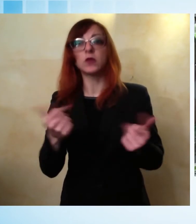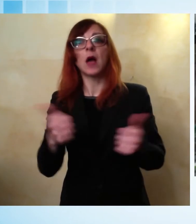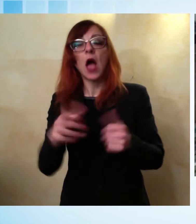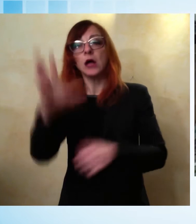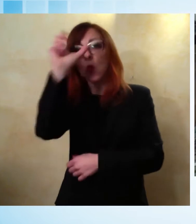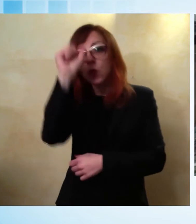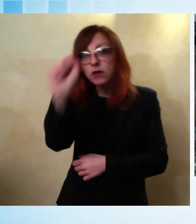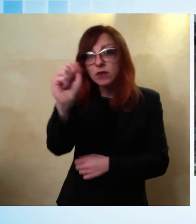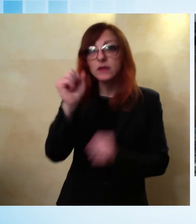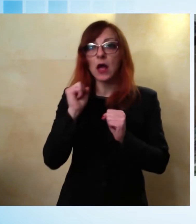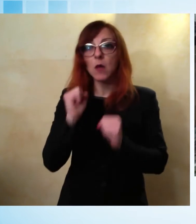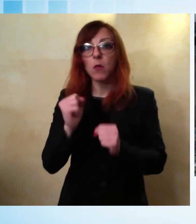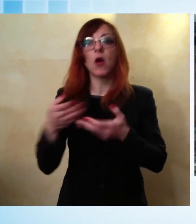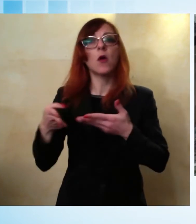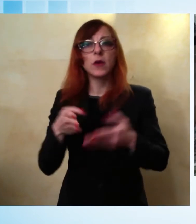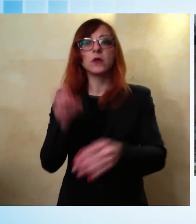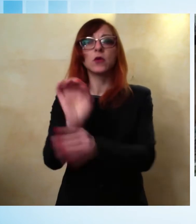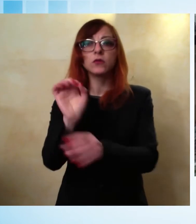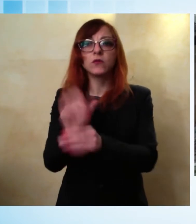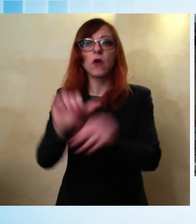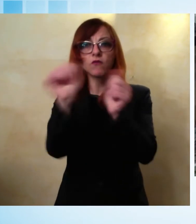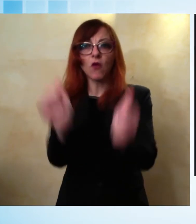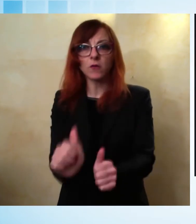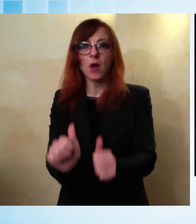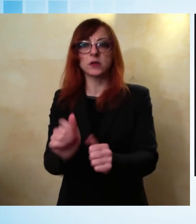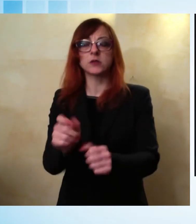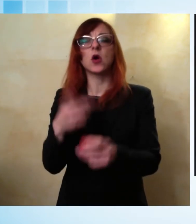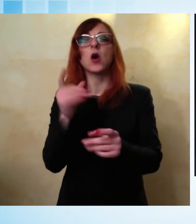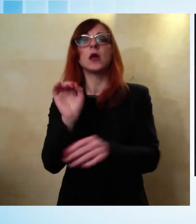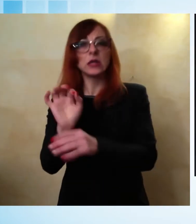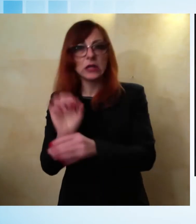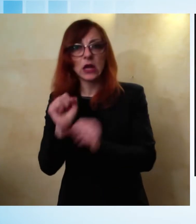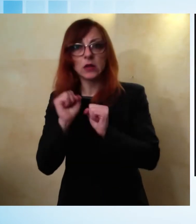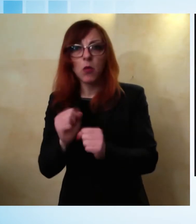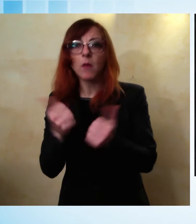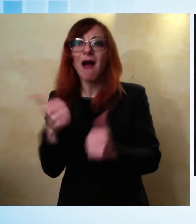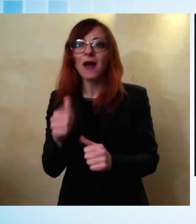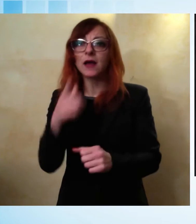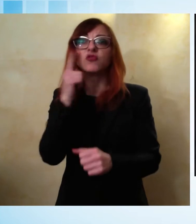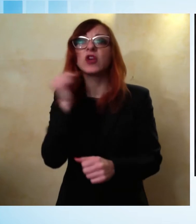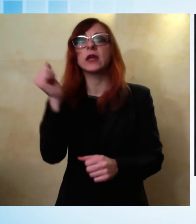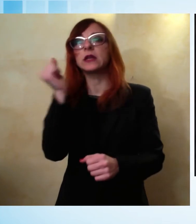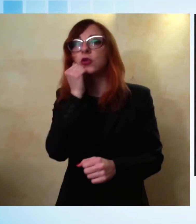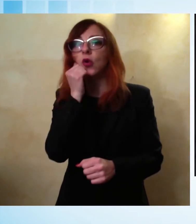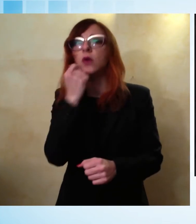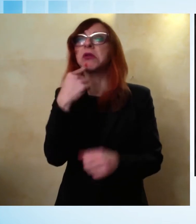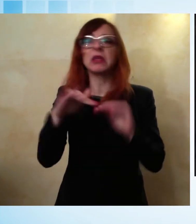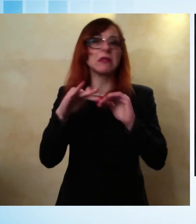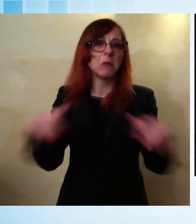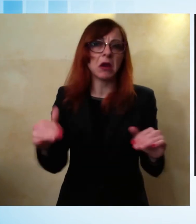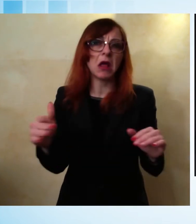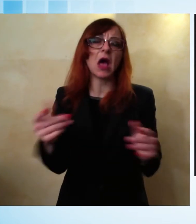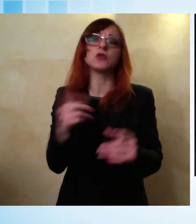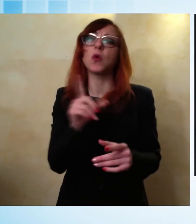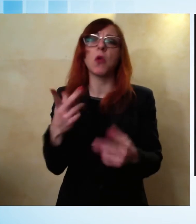percorsi di istruzione e formazione professionale e al personale scolastico, ma anche ai genitori, anche se separati o non conviventi, come ai